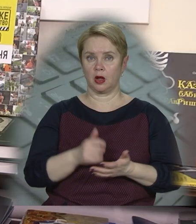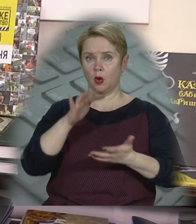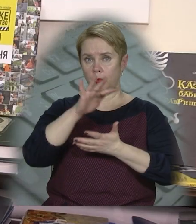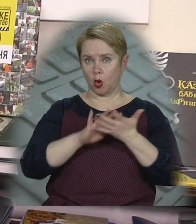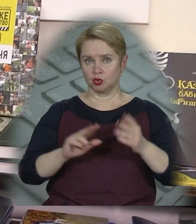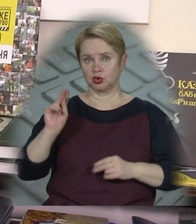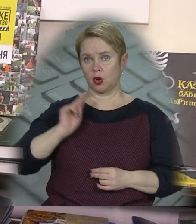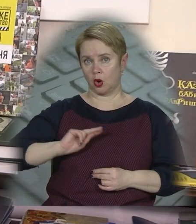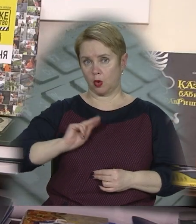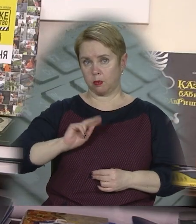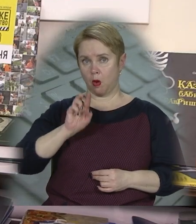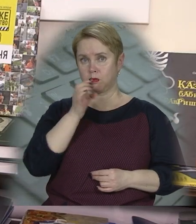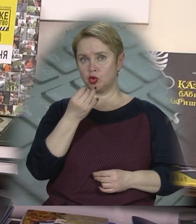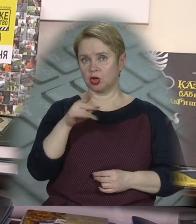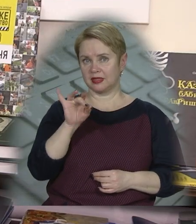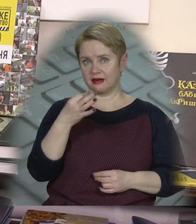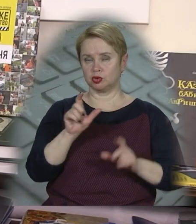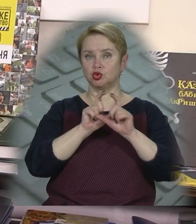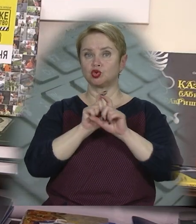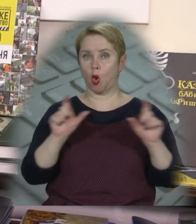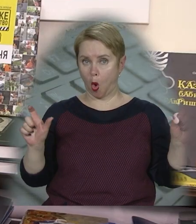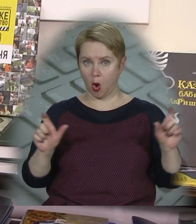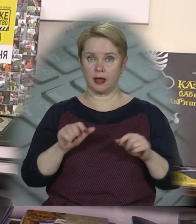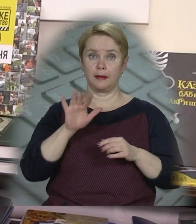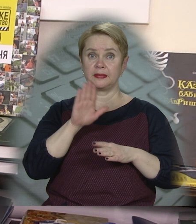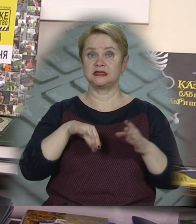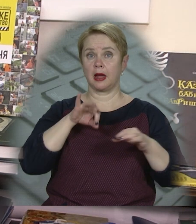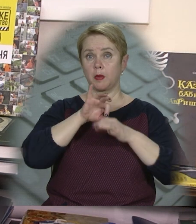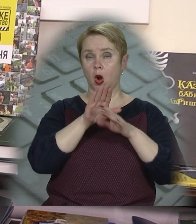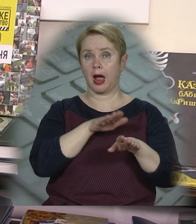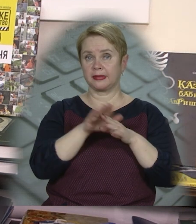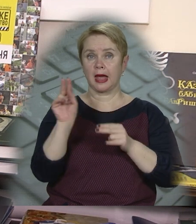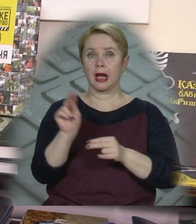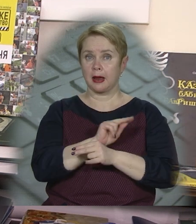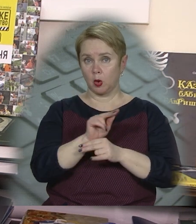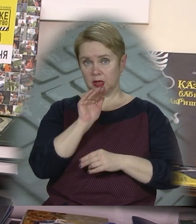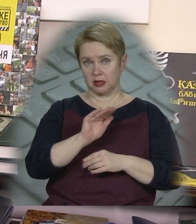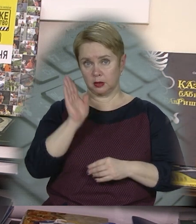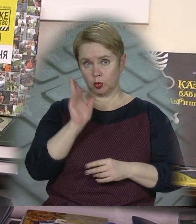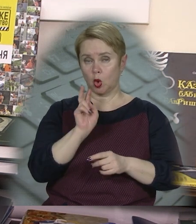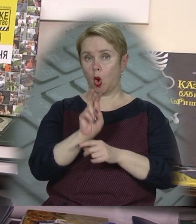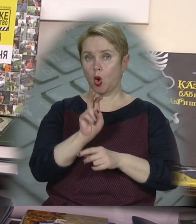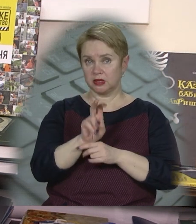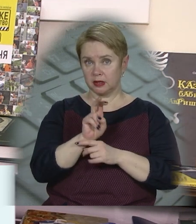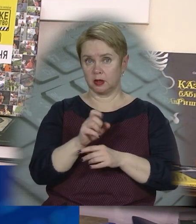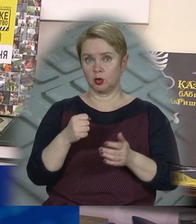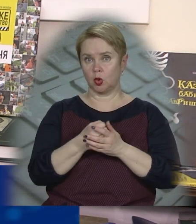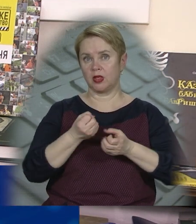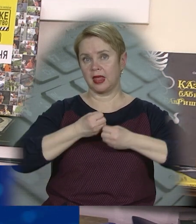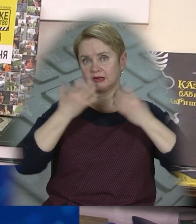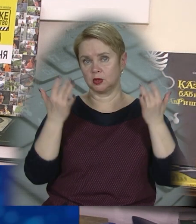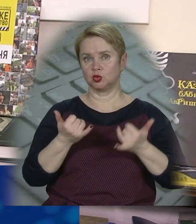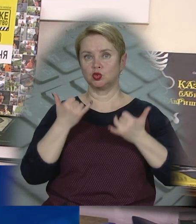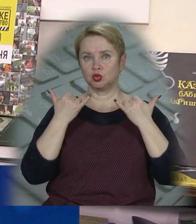Продовжуються роботи у Божодарівській школі. Після проведення капітального ремонту діти будуть ходити до